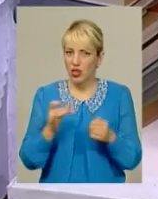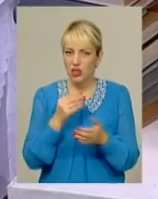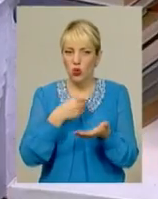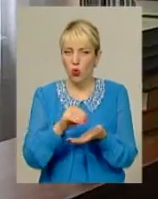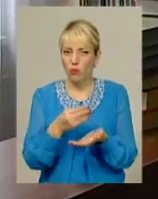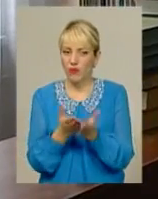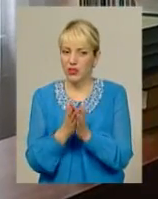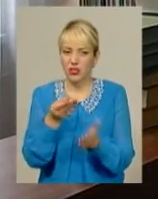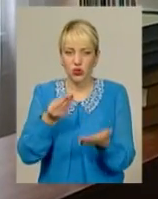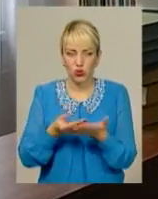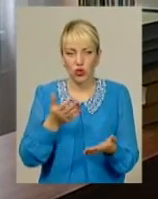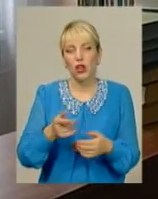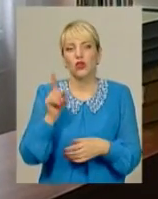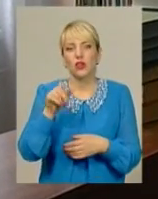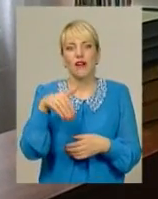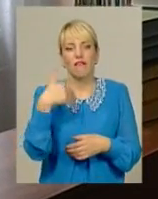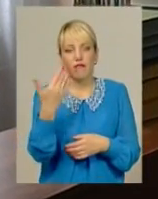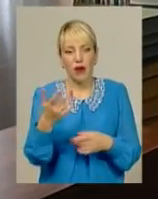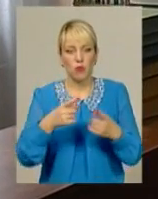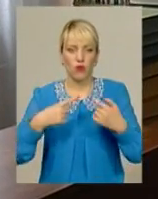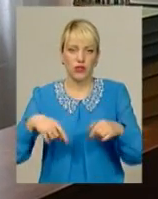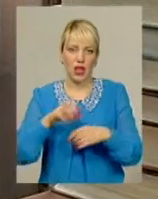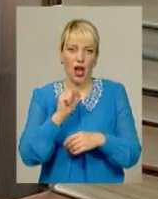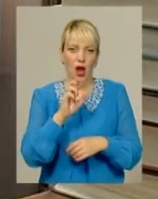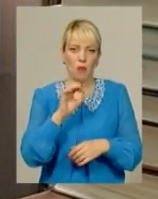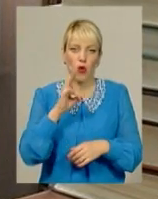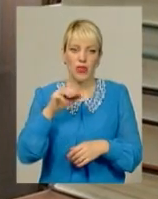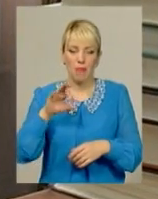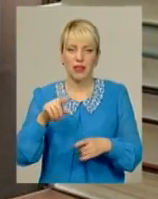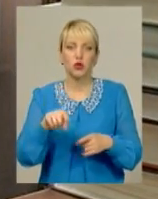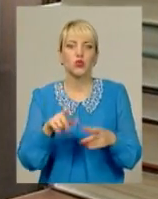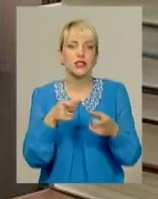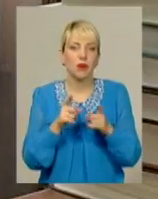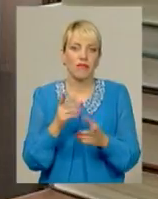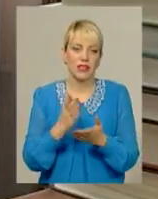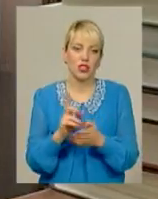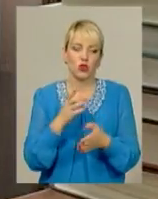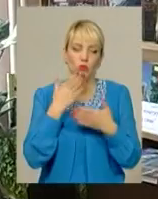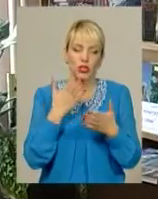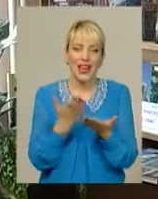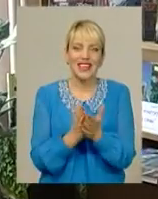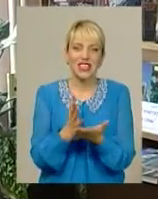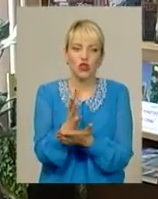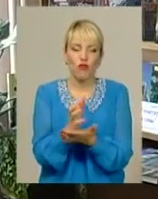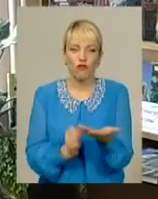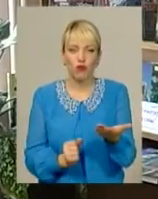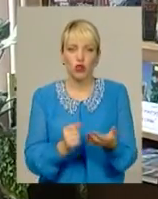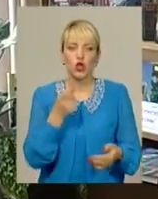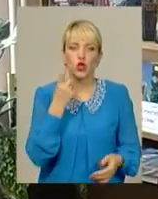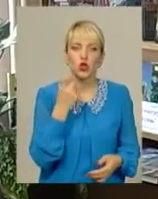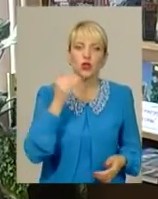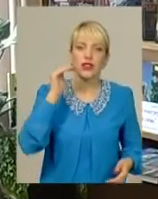видання надто дорого. Тоді вам у відділ абонементу. Тут справді є, що почитати. Книжковий фонд понад 100 тисяч